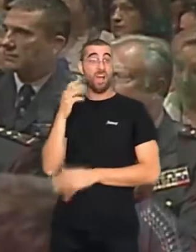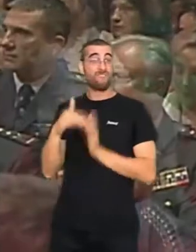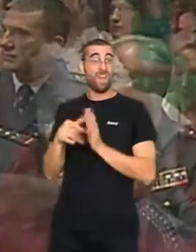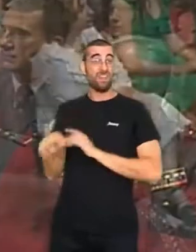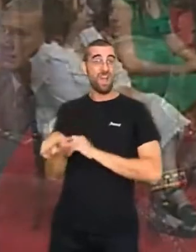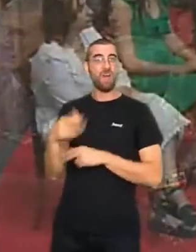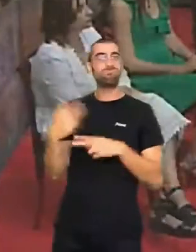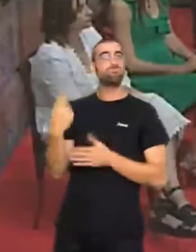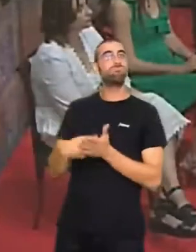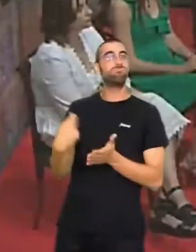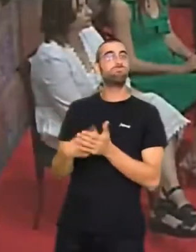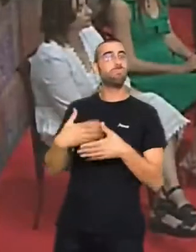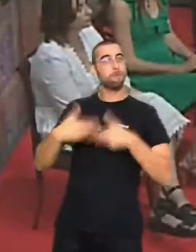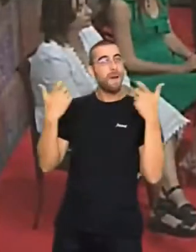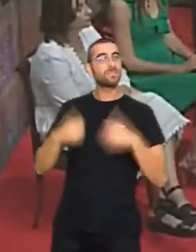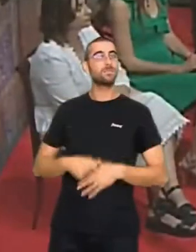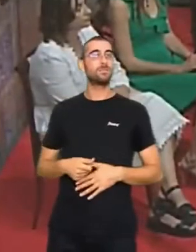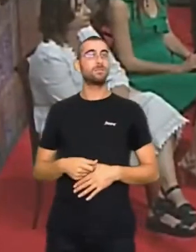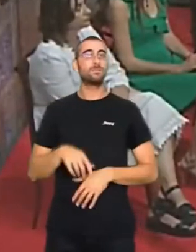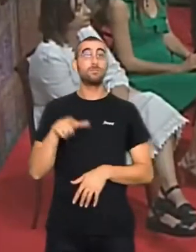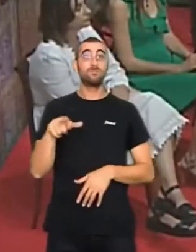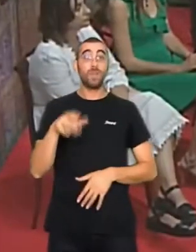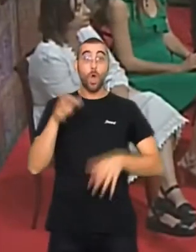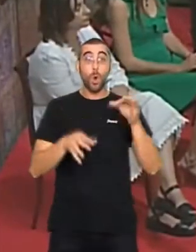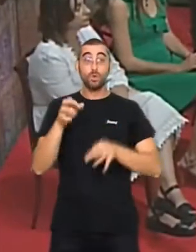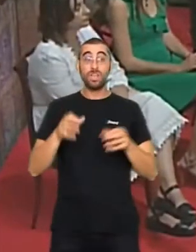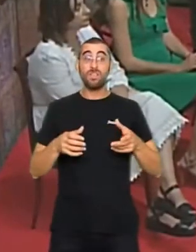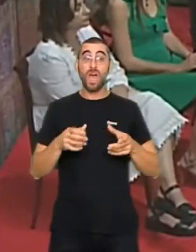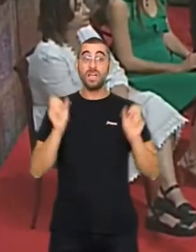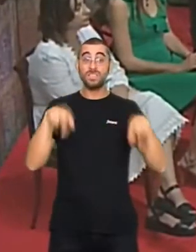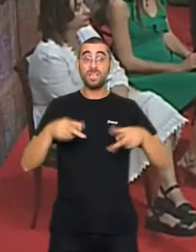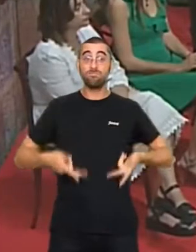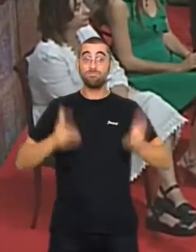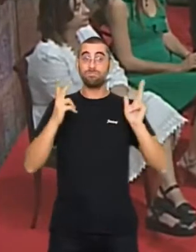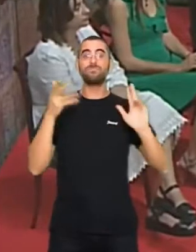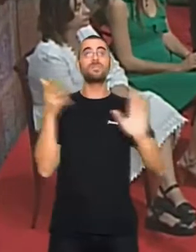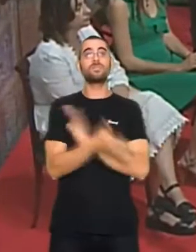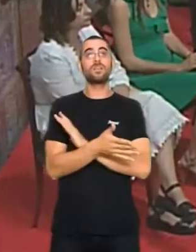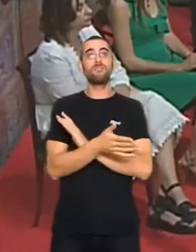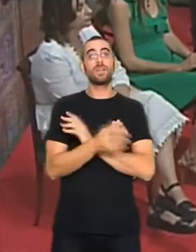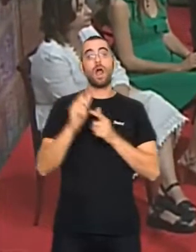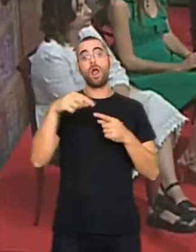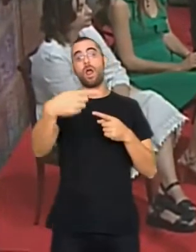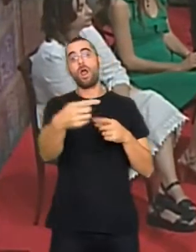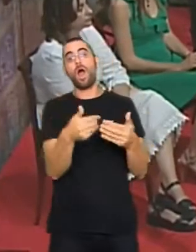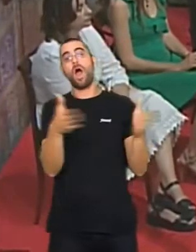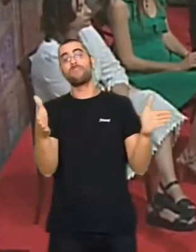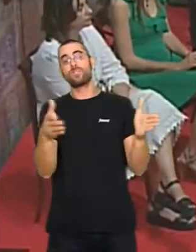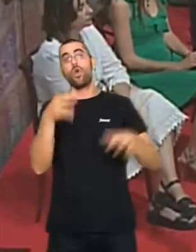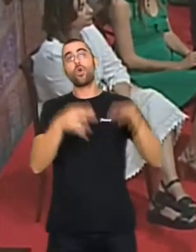Recordem-ho, permetre una injustícia significa obrir el camí a totes les que seguixen.